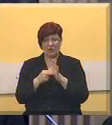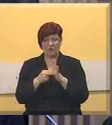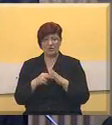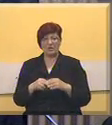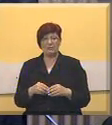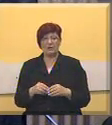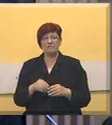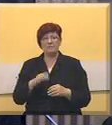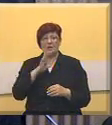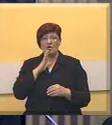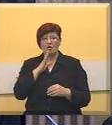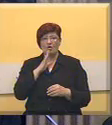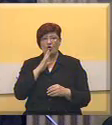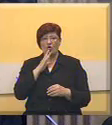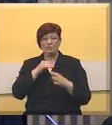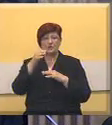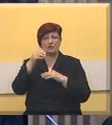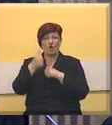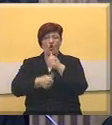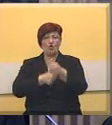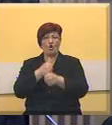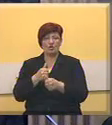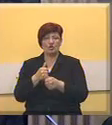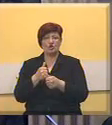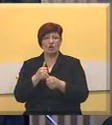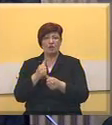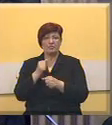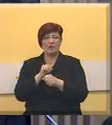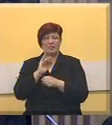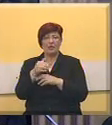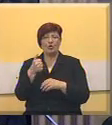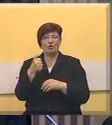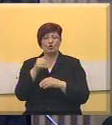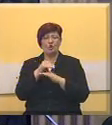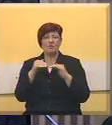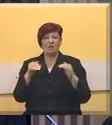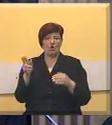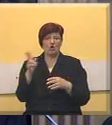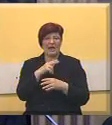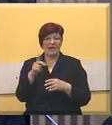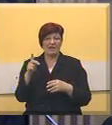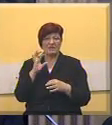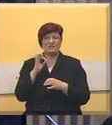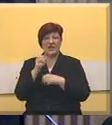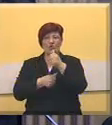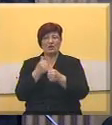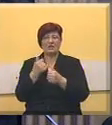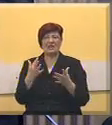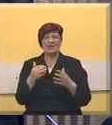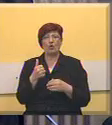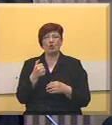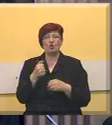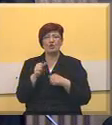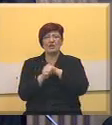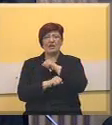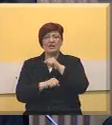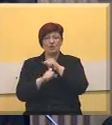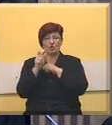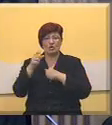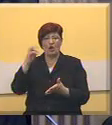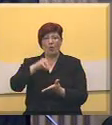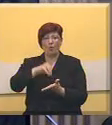i koje dostižu godišnji obrat od preko 100 milijona eur. Svaki godine nekoliko stotina studenta